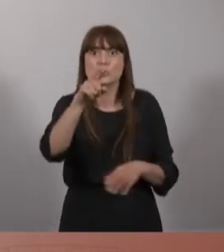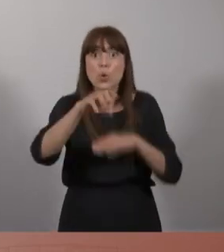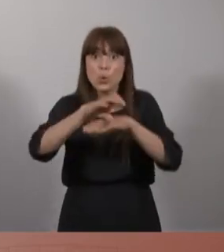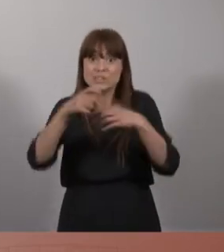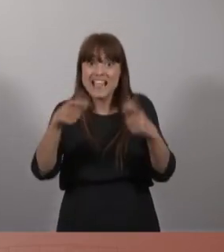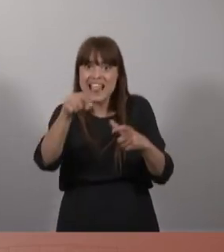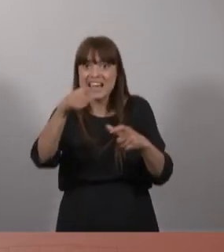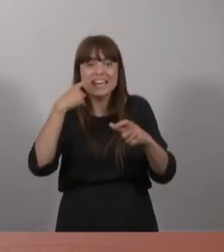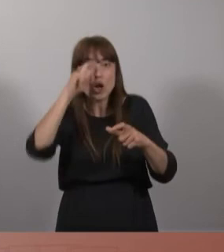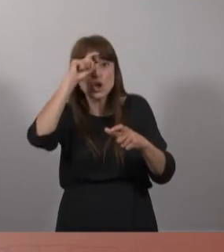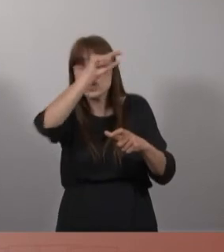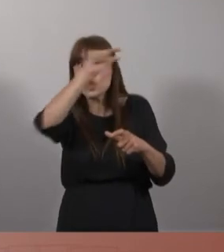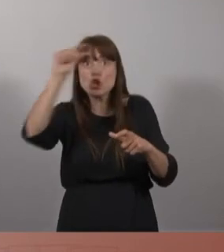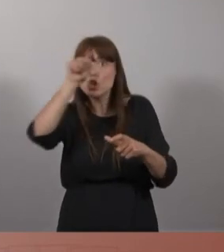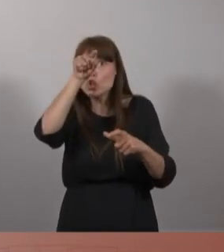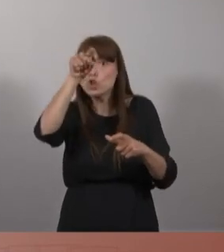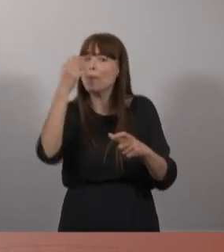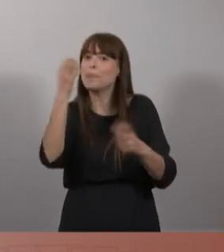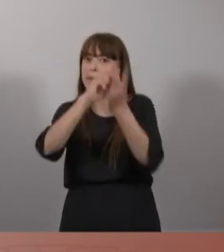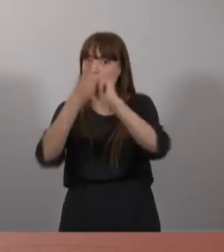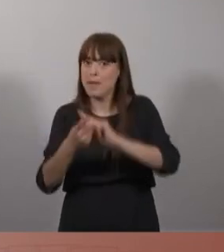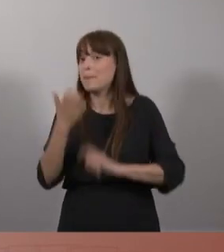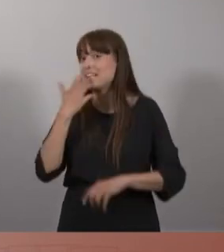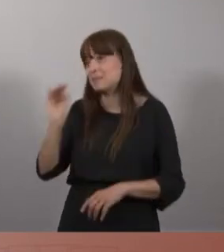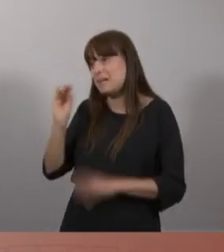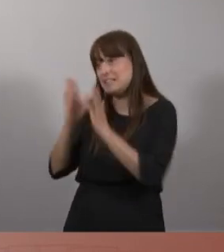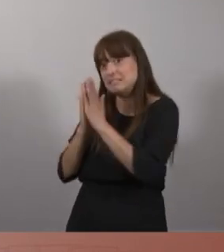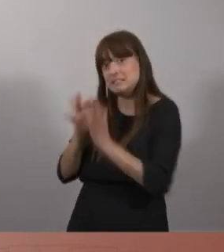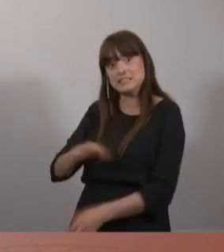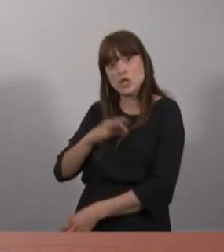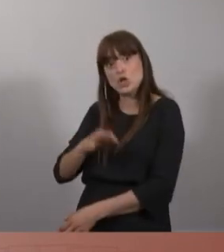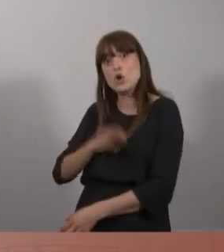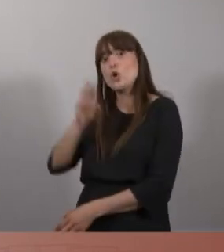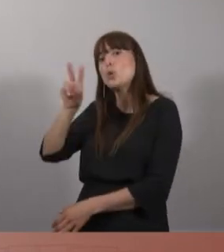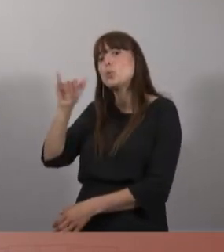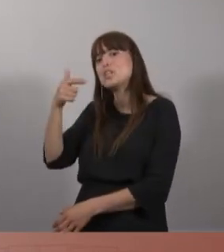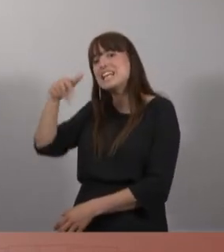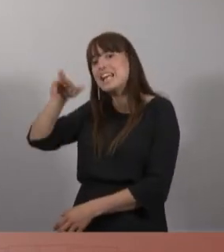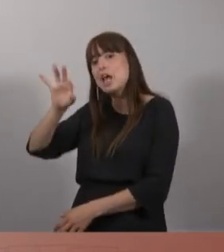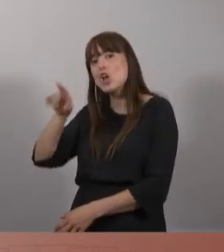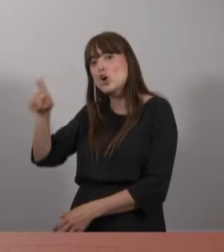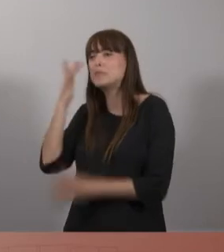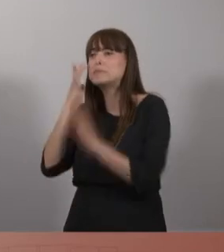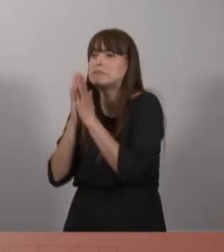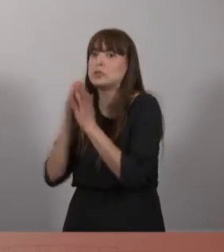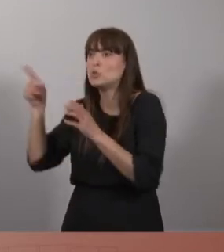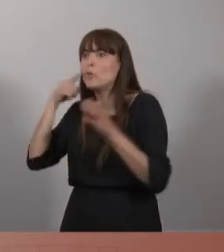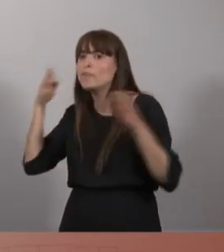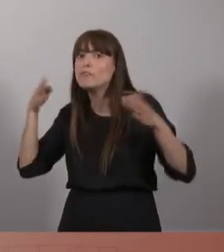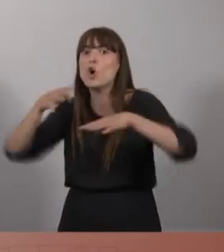'aquesta conselleria, segon jo Puig-Naró, i posin, sisplau, el focus en l'ordenació i en l'urbanisme.